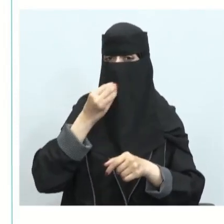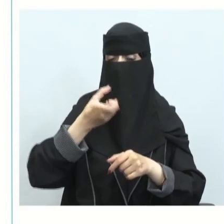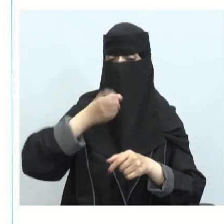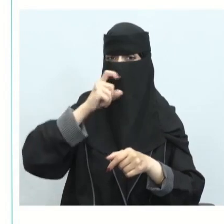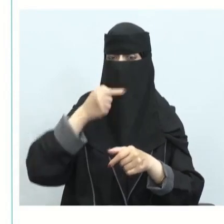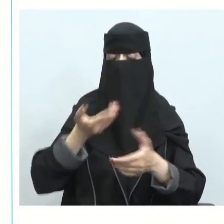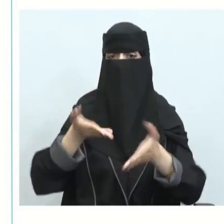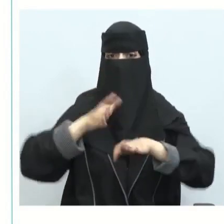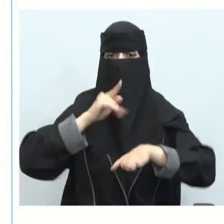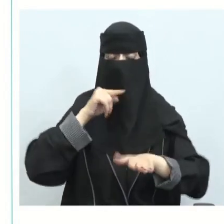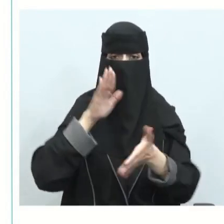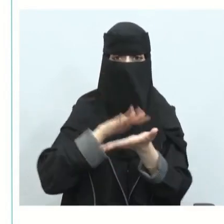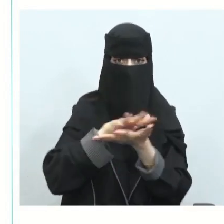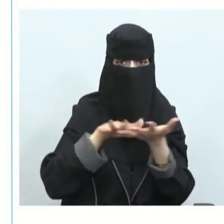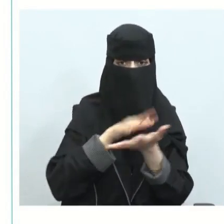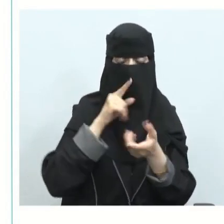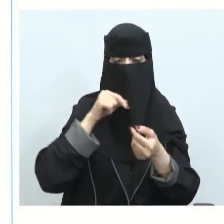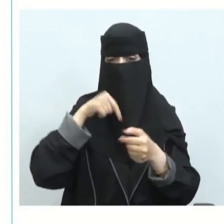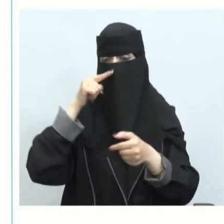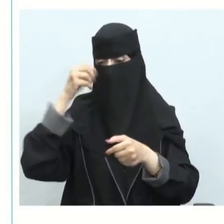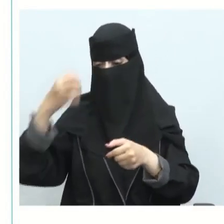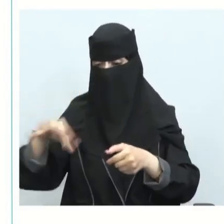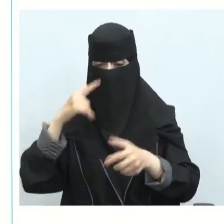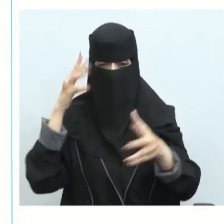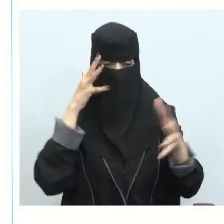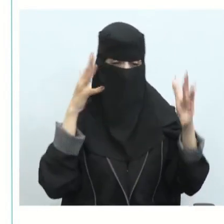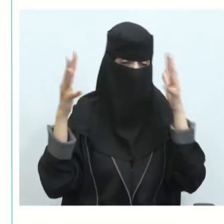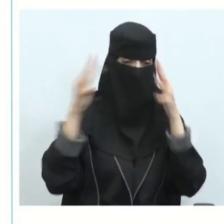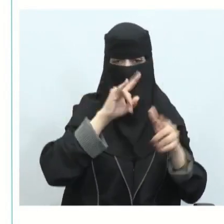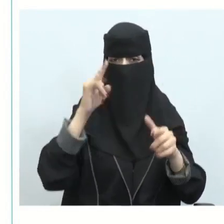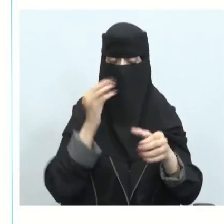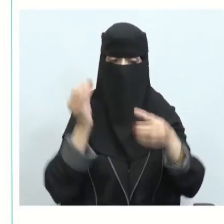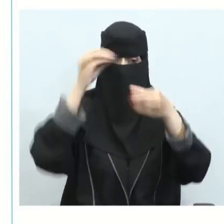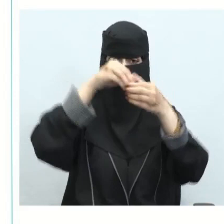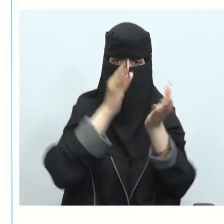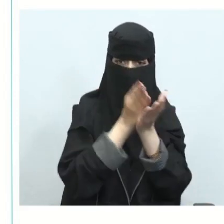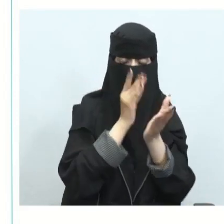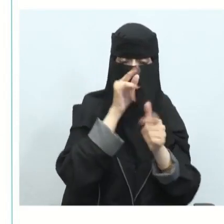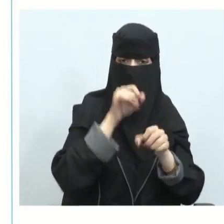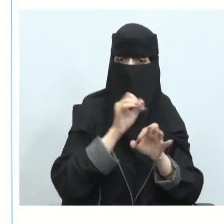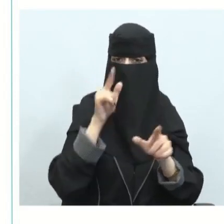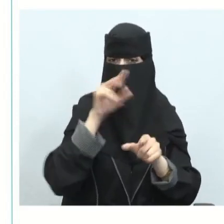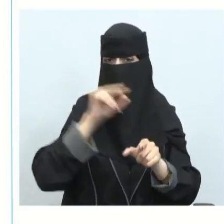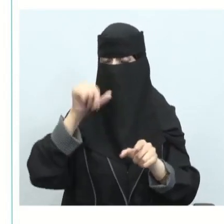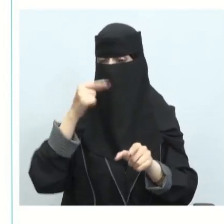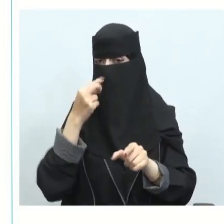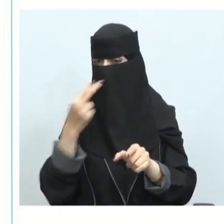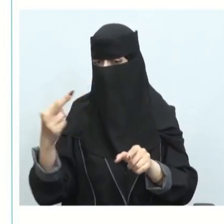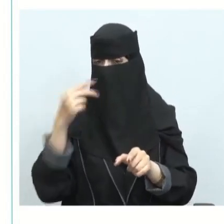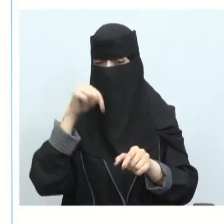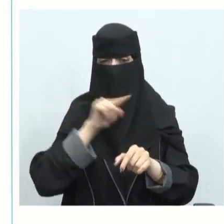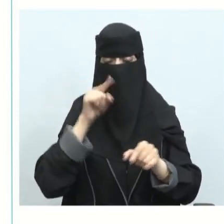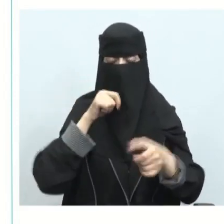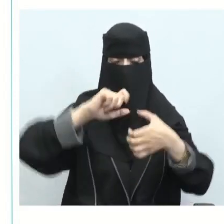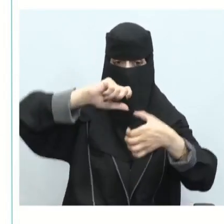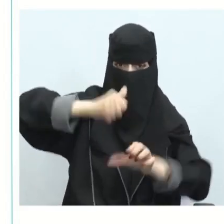خطورة فهي ضارة ومزعجة وقد يؤدي عدم التخلص منها بطريقة صحيحة كما هو الحال في الحاويات محكمة